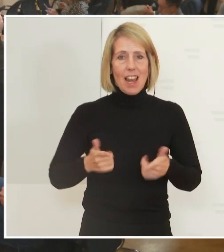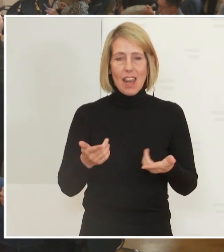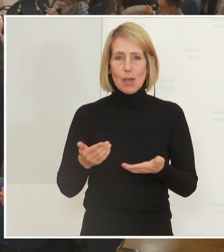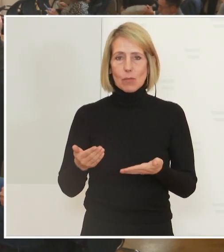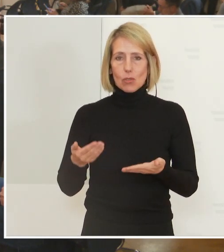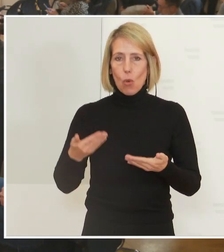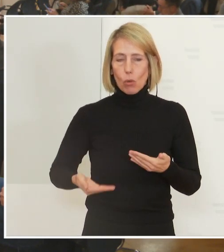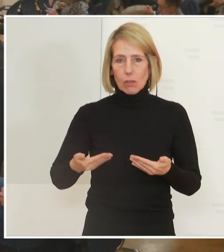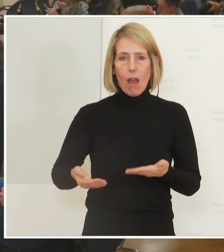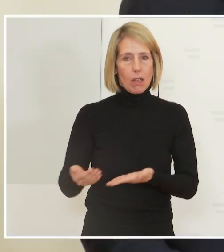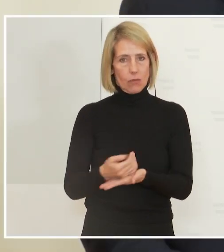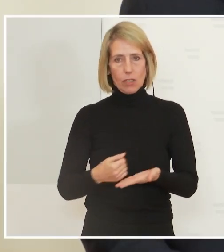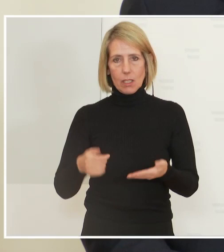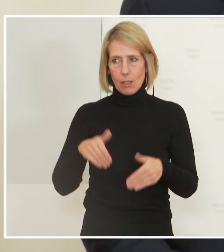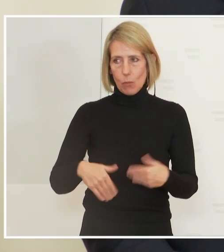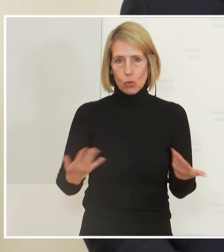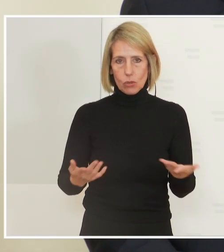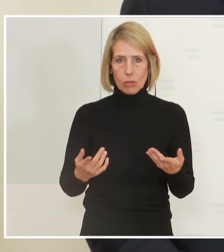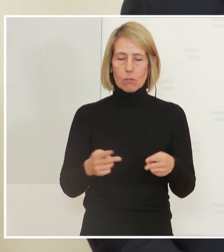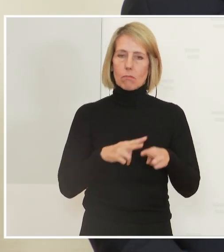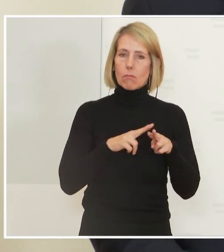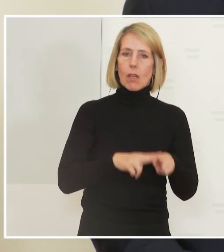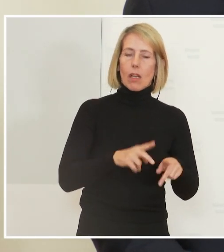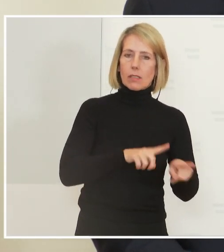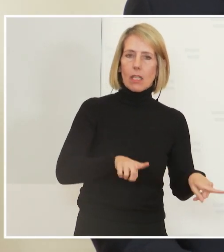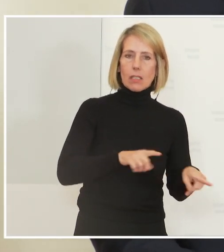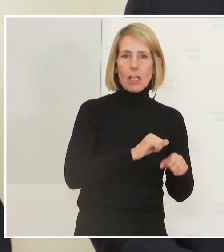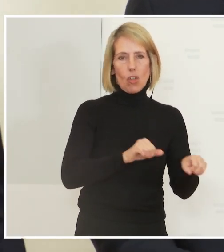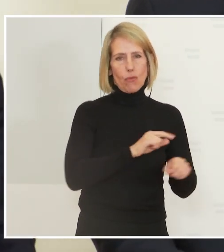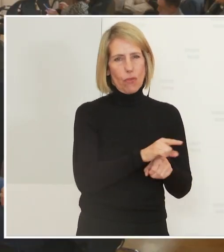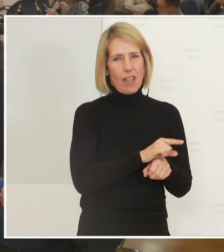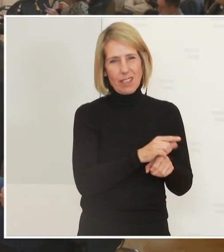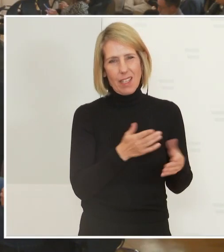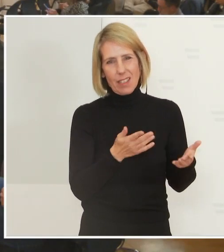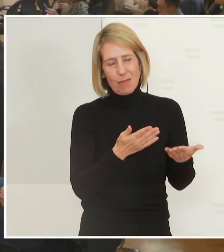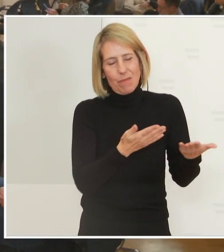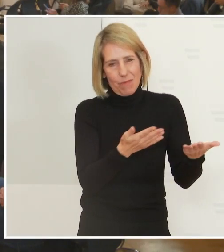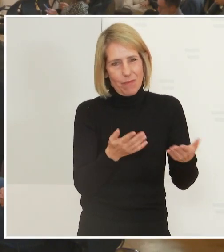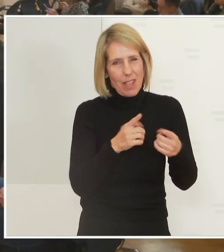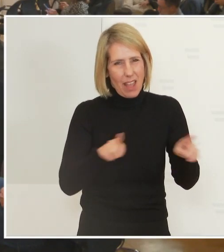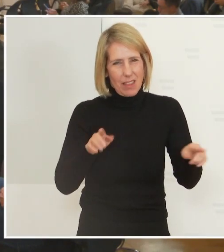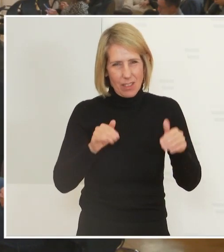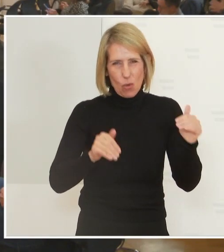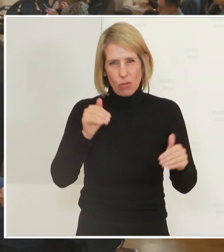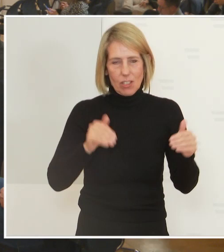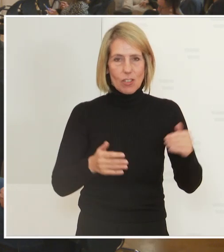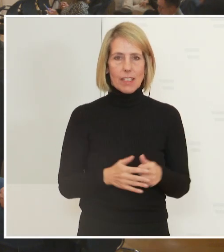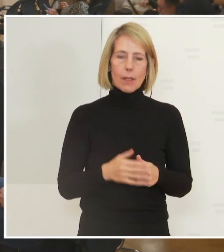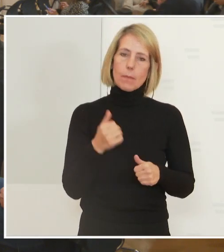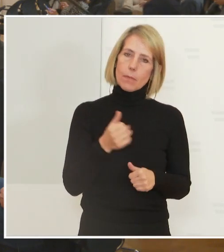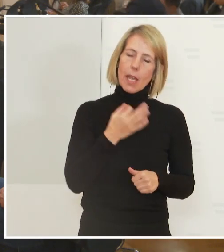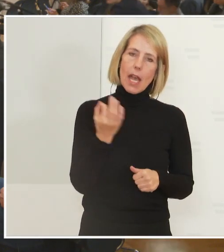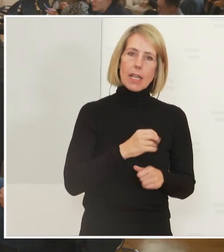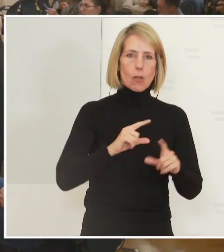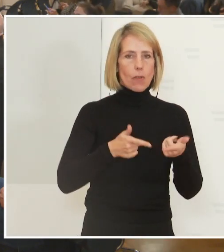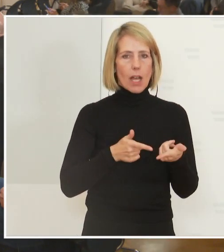sozusagen Freizeitgestaltung und das sind schon sehr wesentliche Unterschiede. Ich nehme, glaube ich, noch eine Frage an die Landeshauptleute.